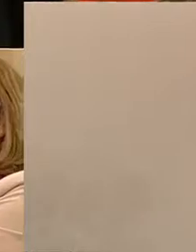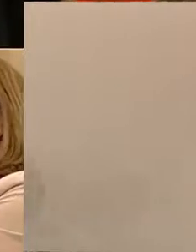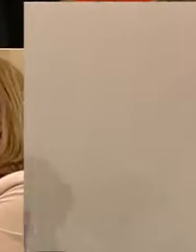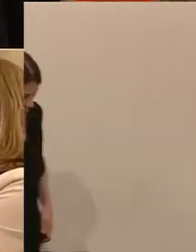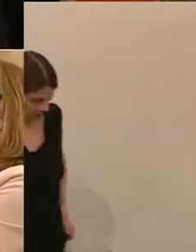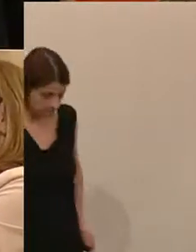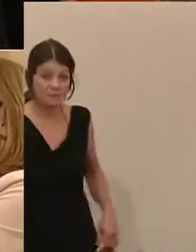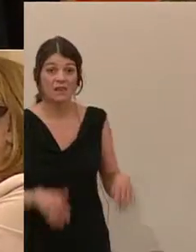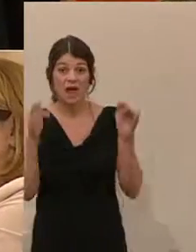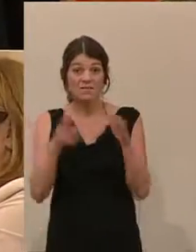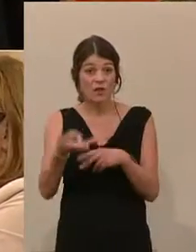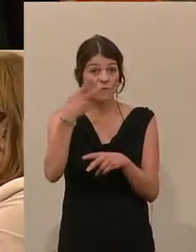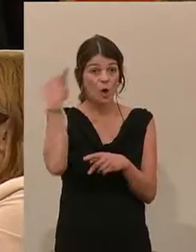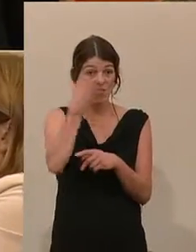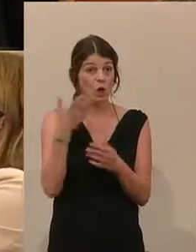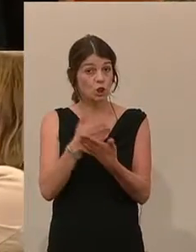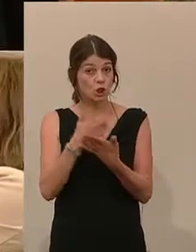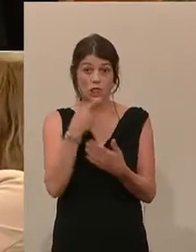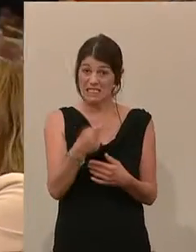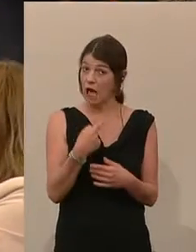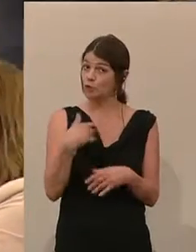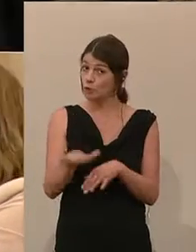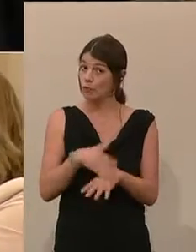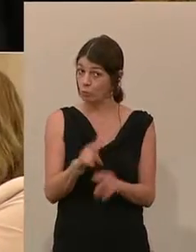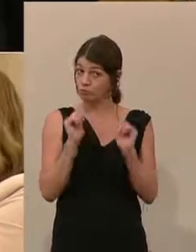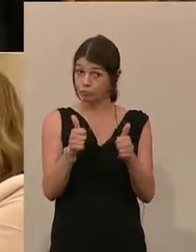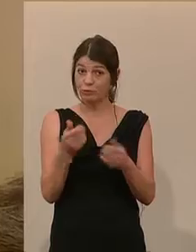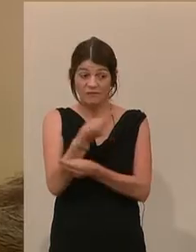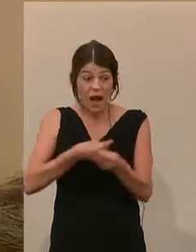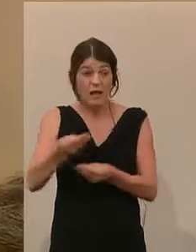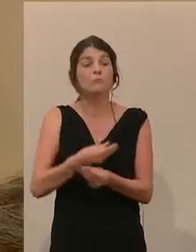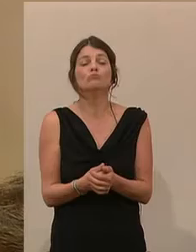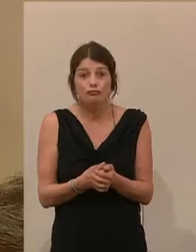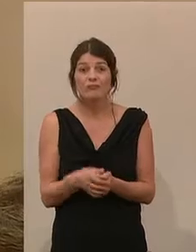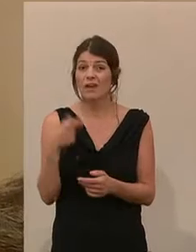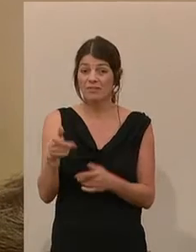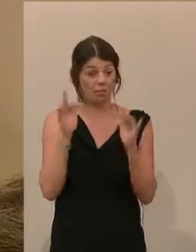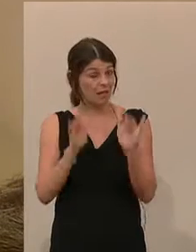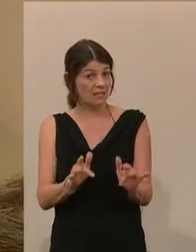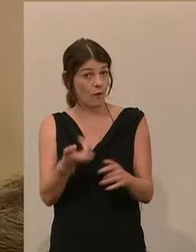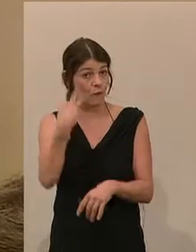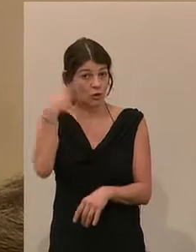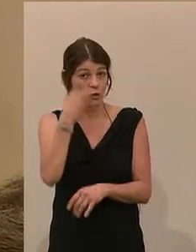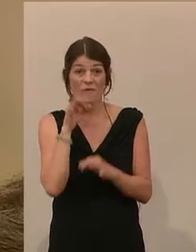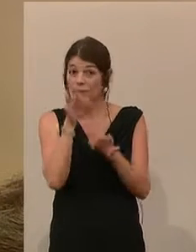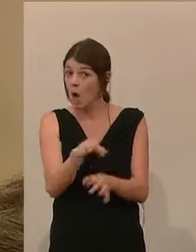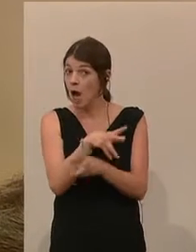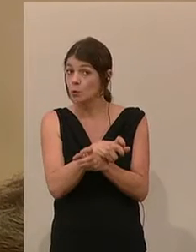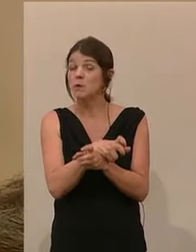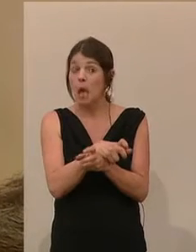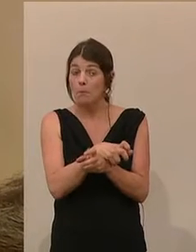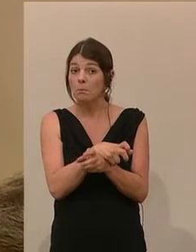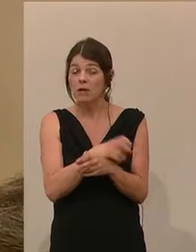angesprochen. Ich glaube, dass wir hier sehr gut verhandelt haben und dass diese Daseinsvorsorge für Österreich, was